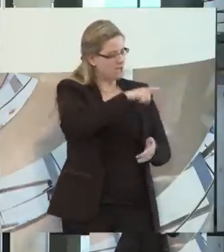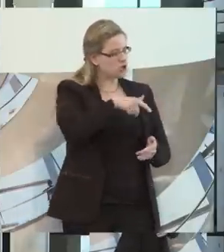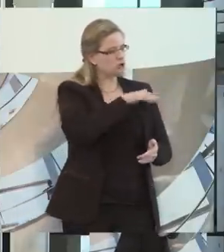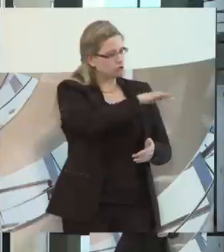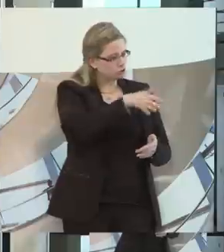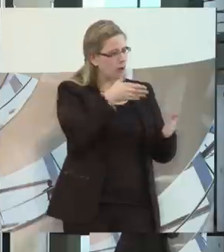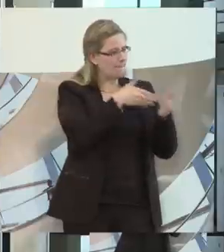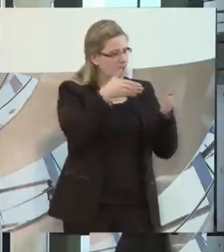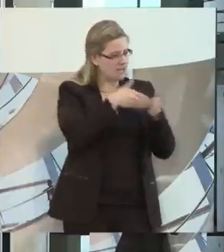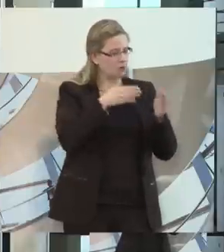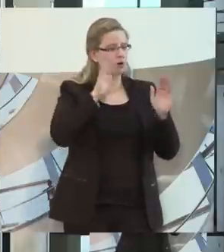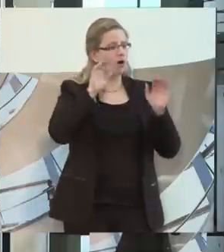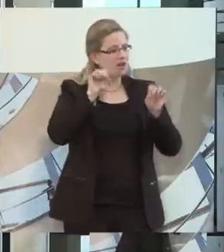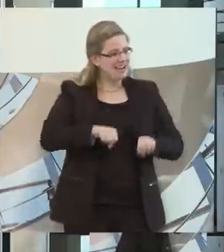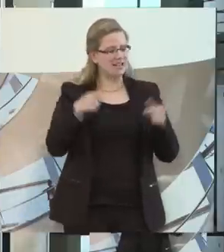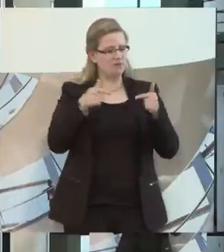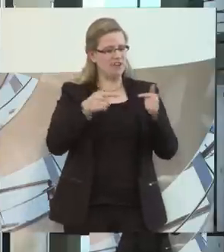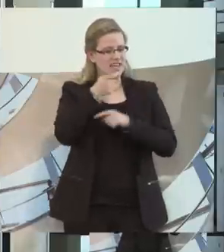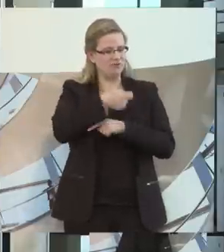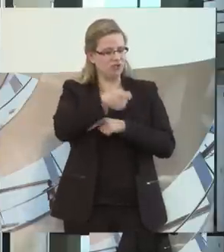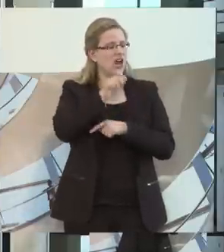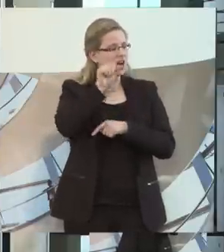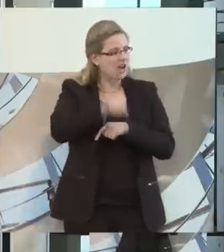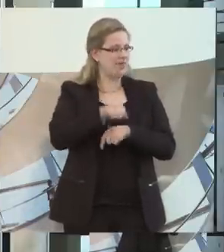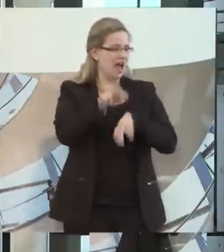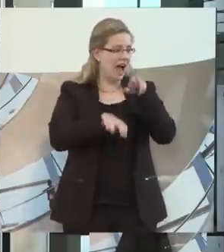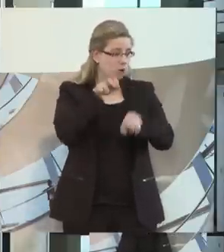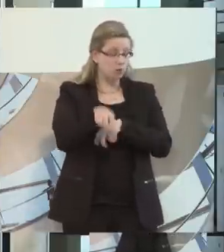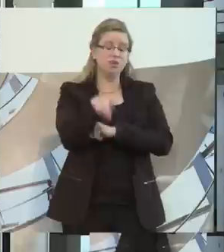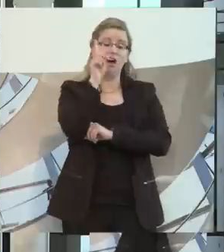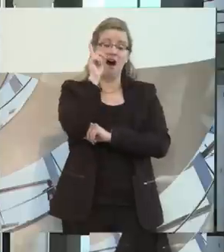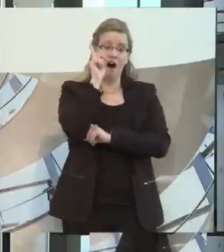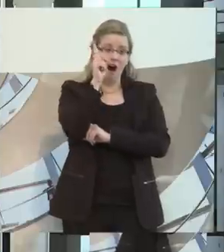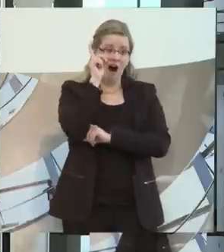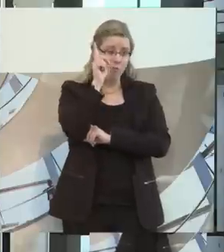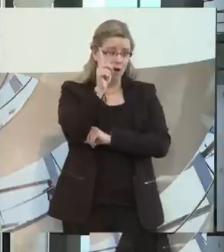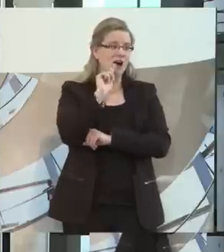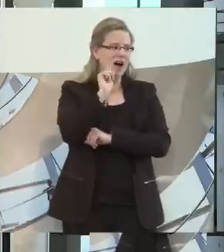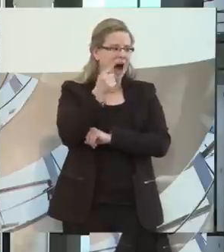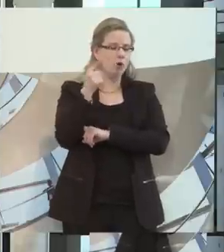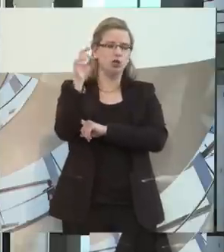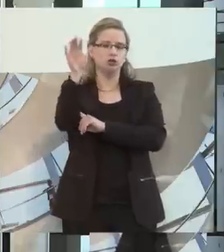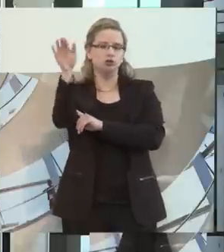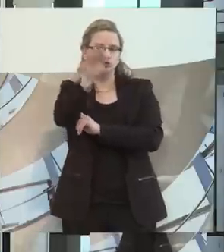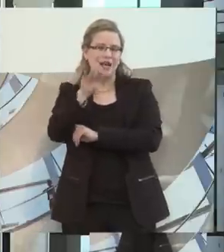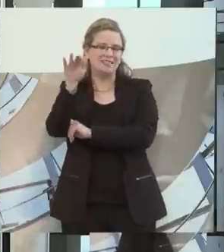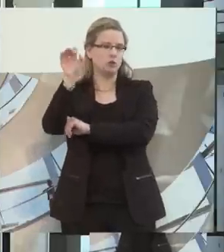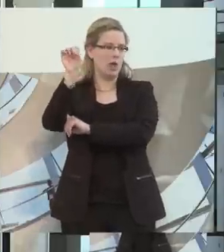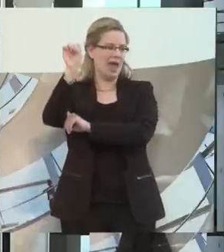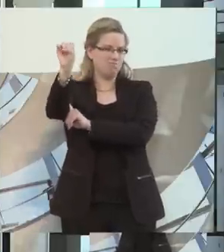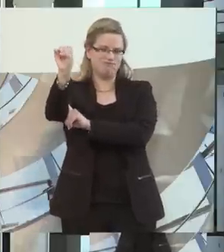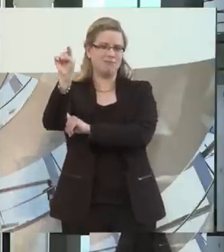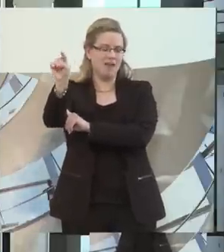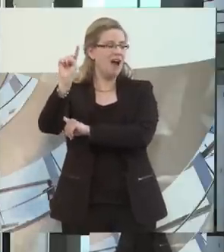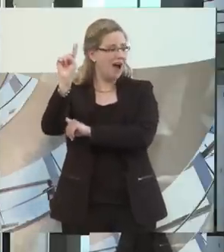Pflegeversicherung schon auch nutzen. Aber ich möchte noch mal deutlich machen, dass das auch im stationären Wohnen wichtig und sinnvoll